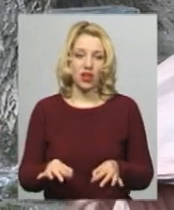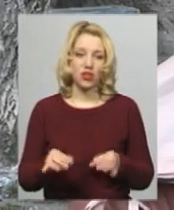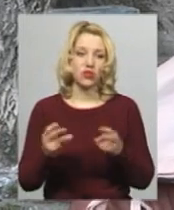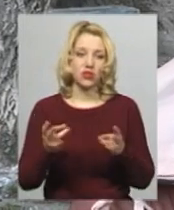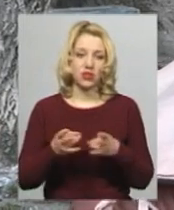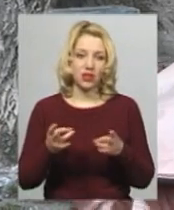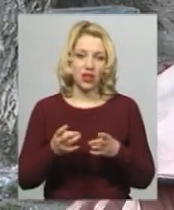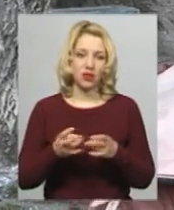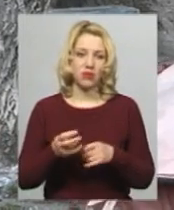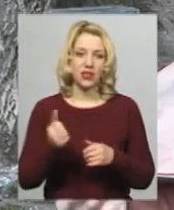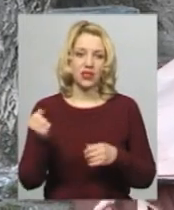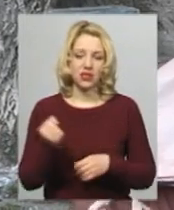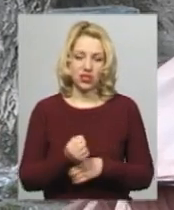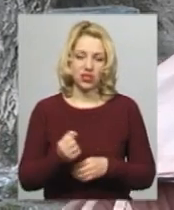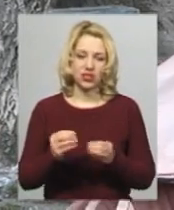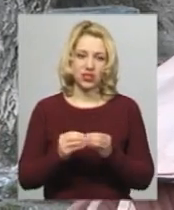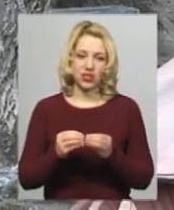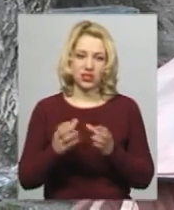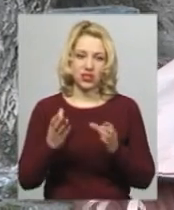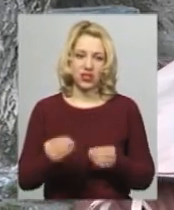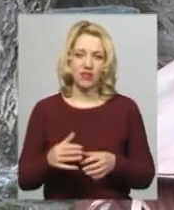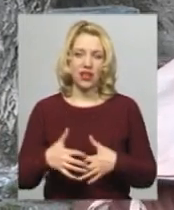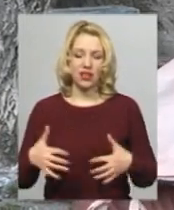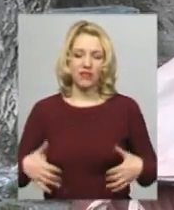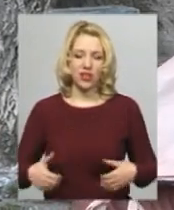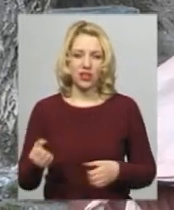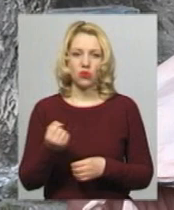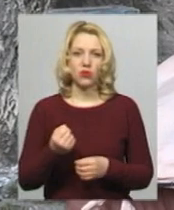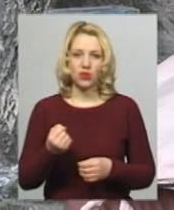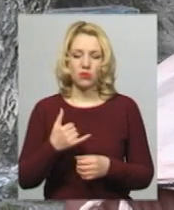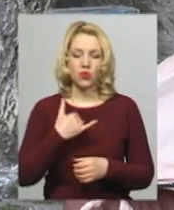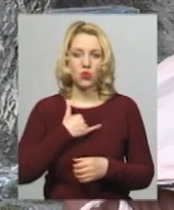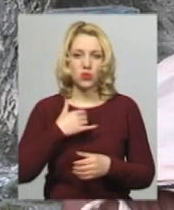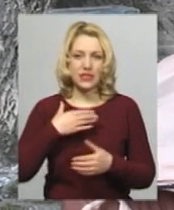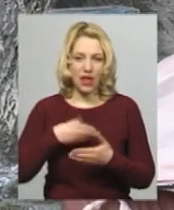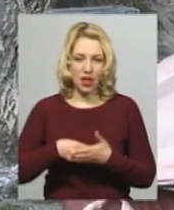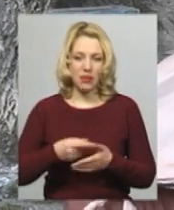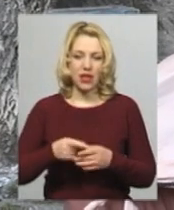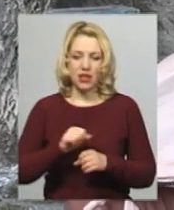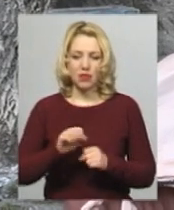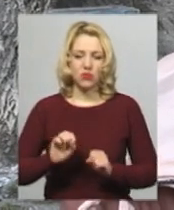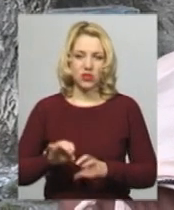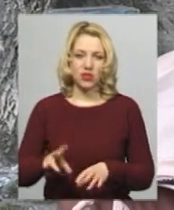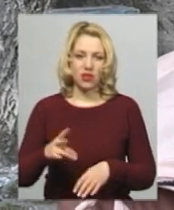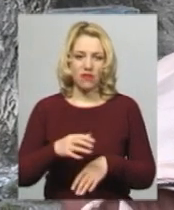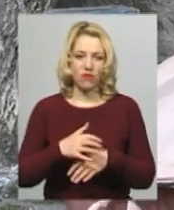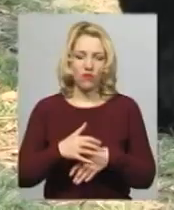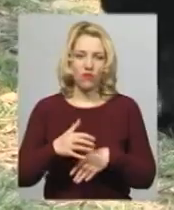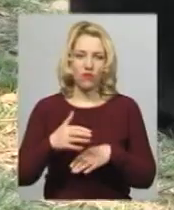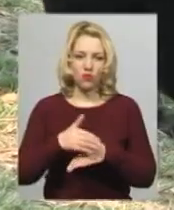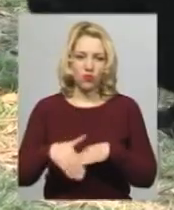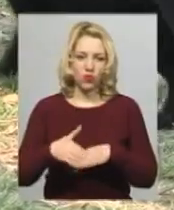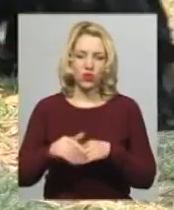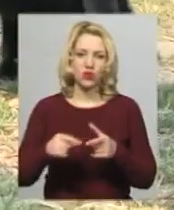тиждень, 10 днів тваринку потримати в себе. Звичайно, її не можна кинути на вулиці, дещо в підвалі.